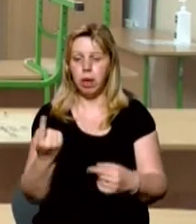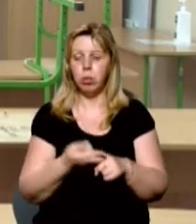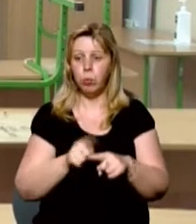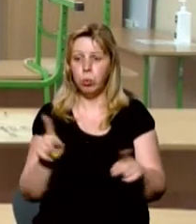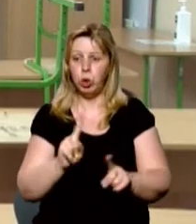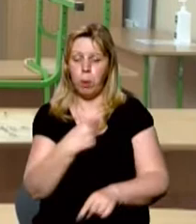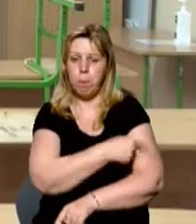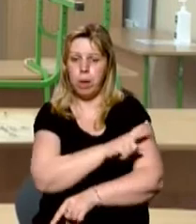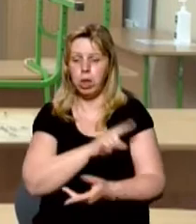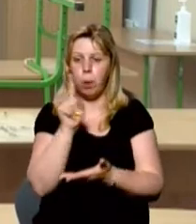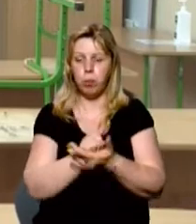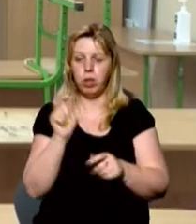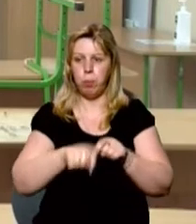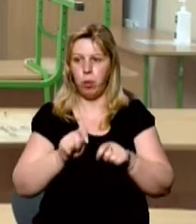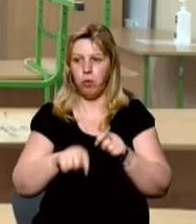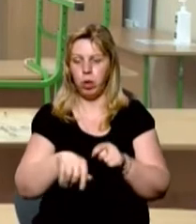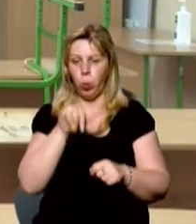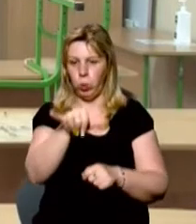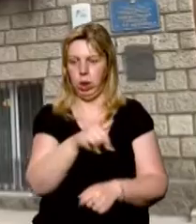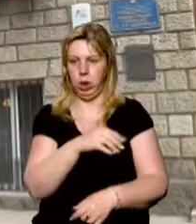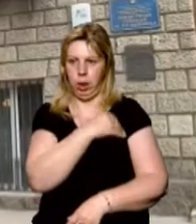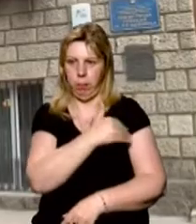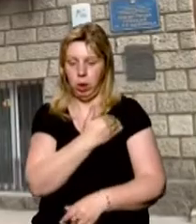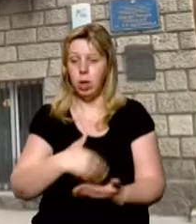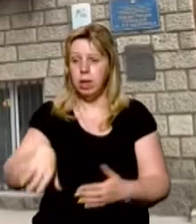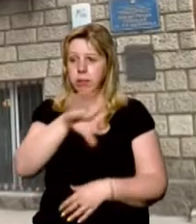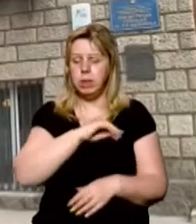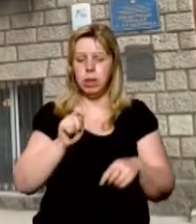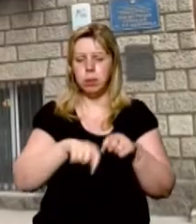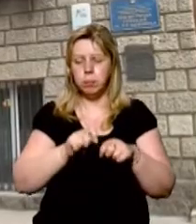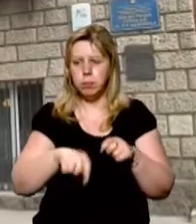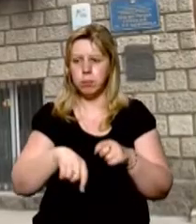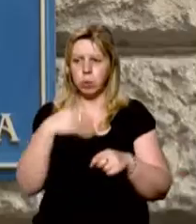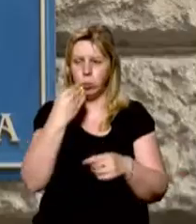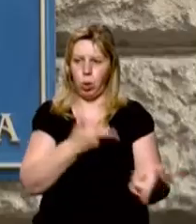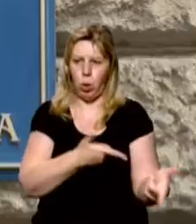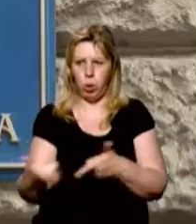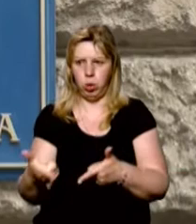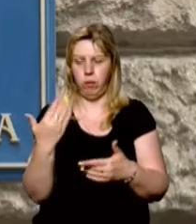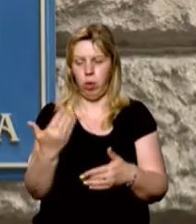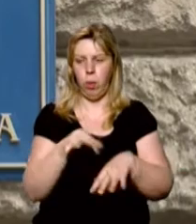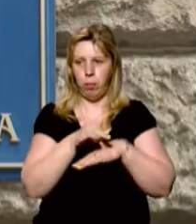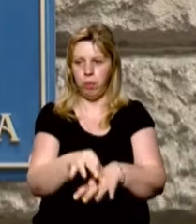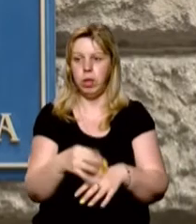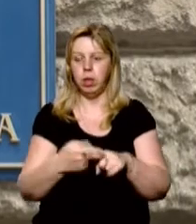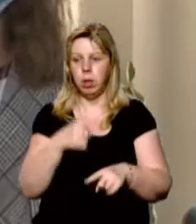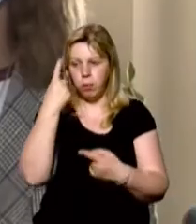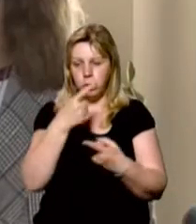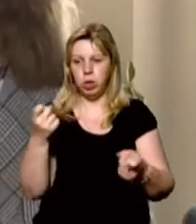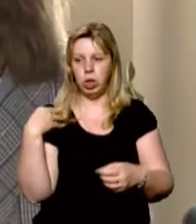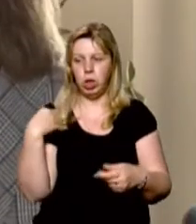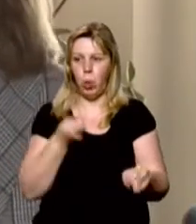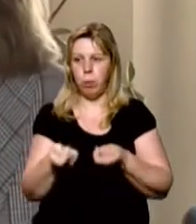медики повинні перевірити у них температуру. Всі пункти тестування в Ужгороді готові до його проведення. Про це повідомила